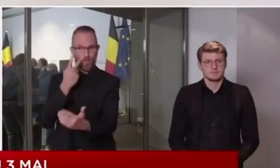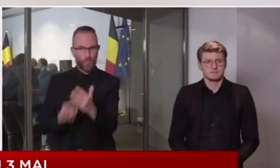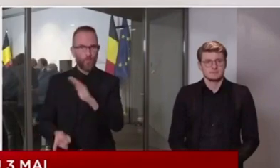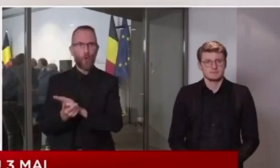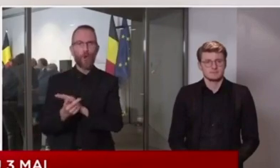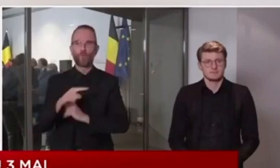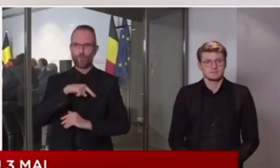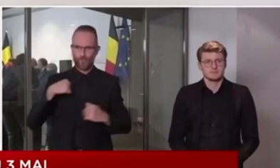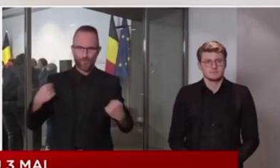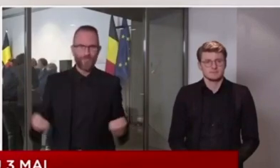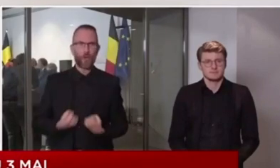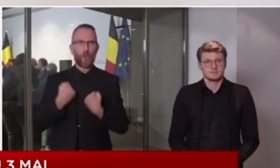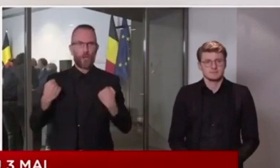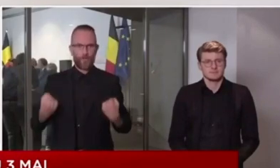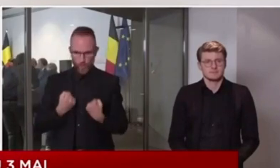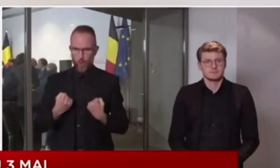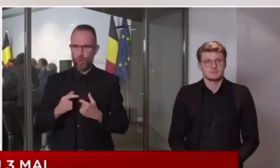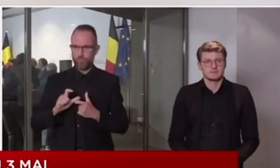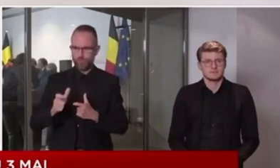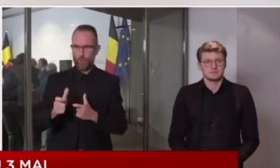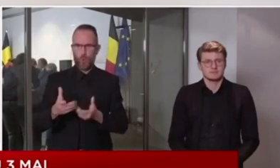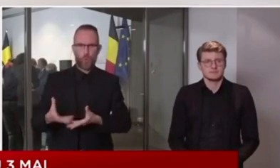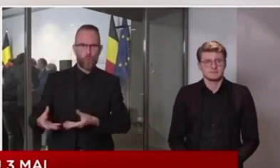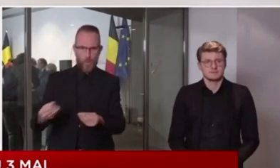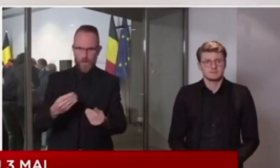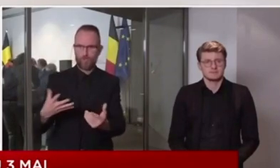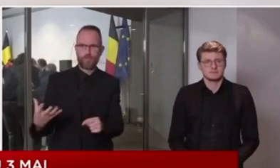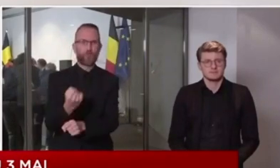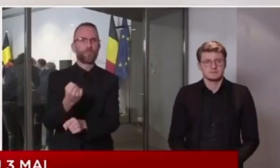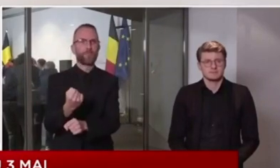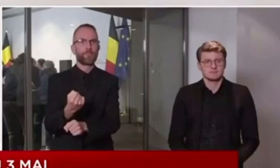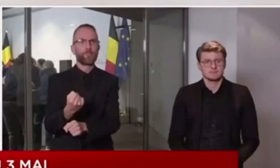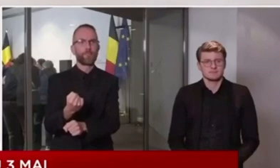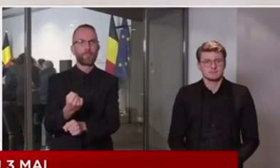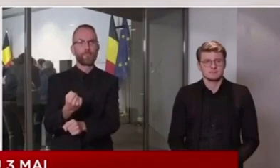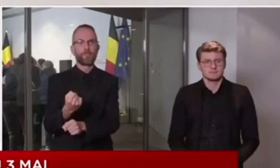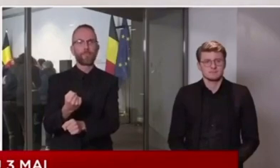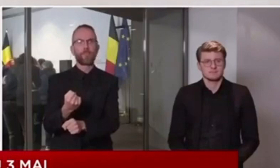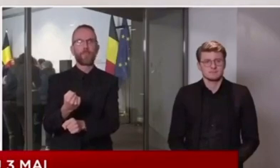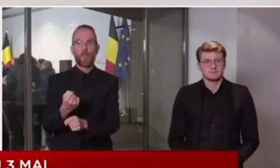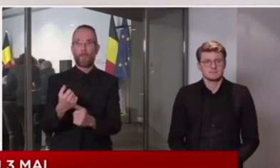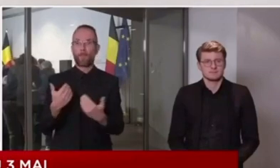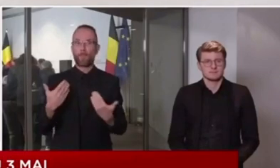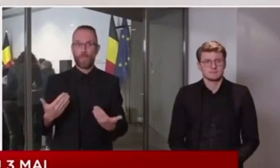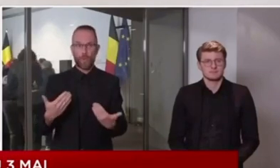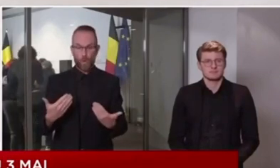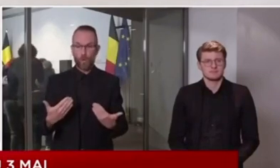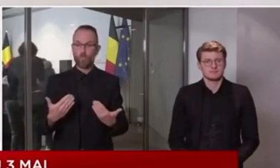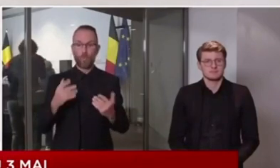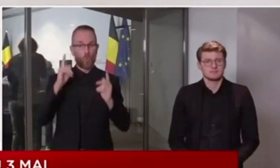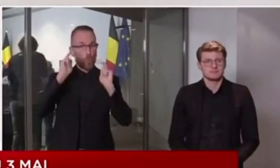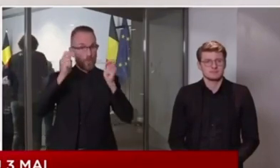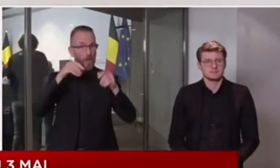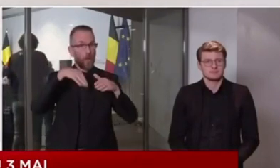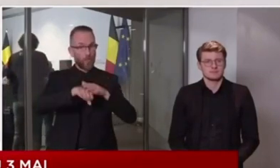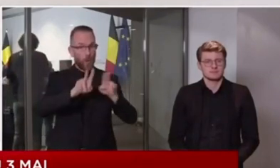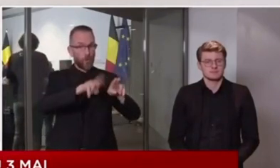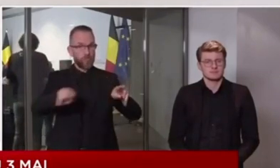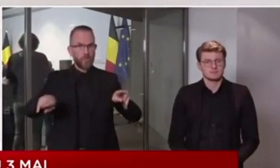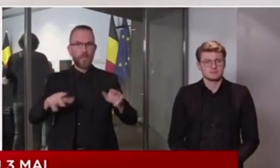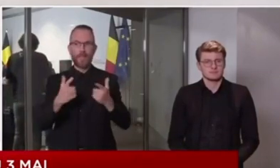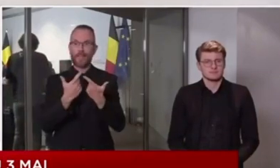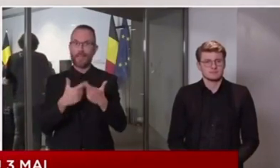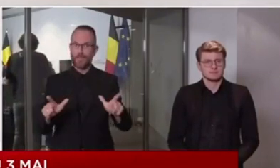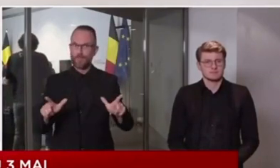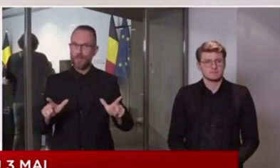patients qui en ont besoin. A côté de cela, le nombre de personnes en soins intensifs reste élevé et nous comptons malheureusement